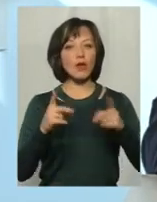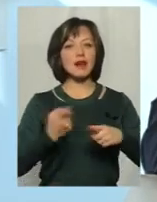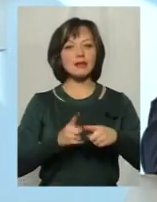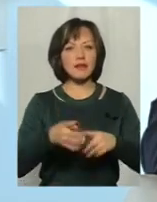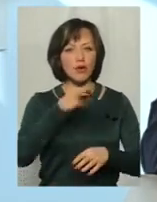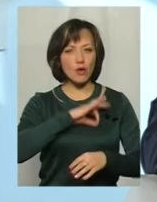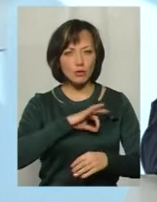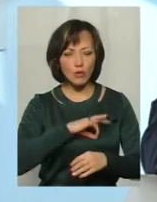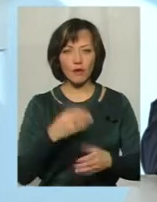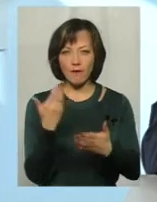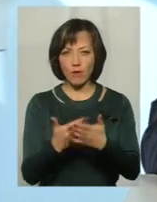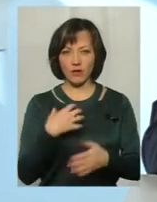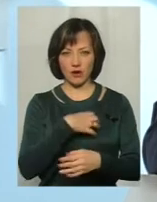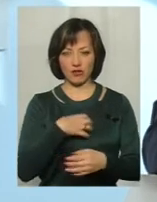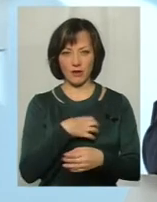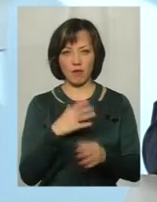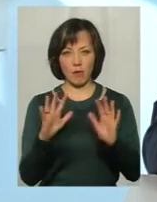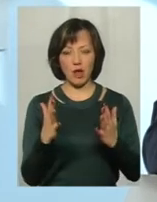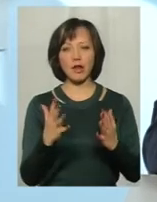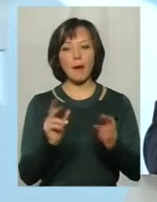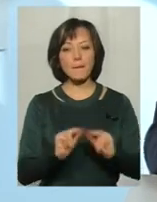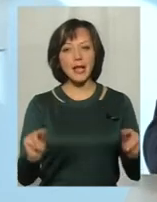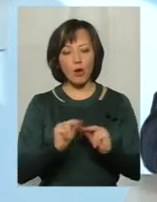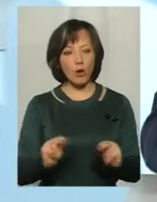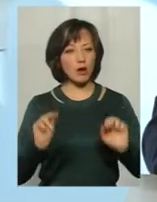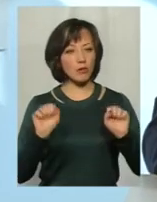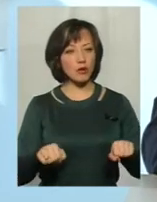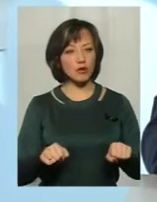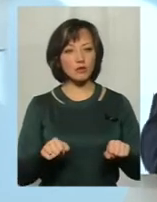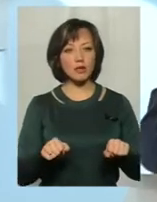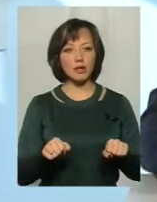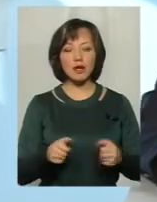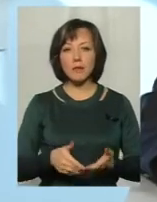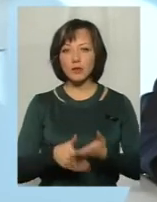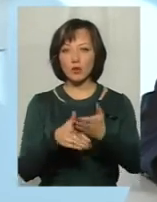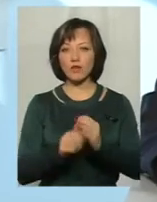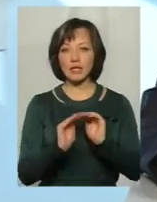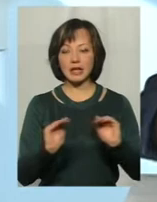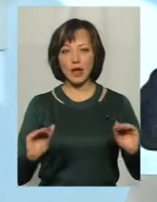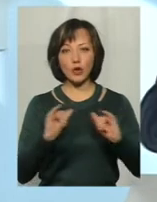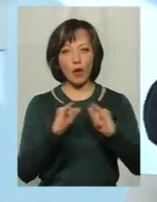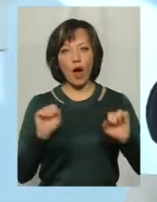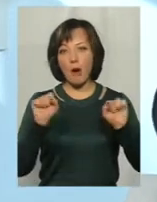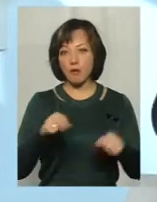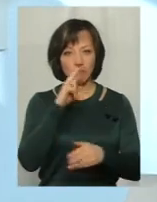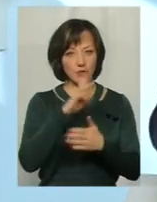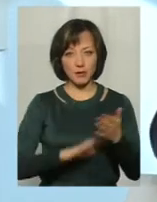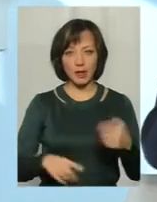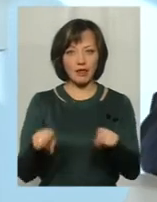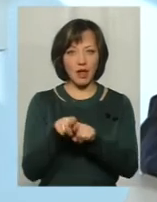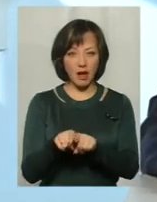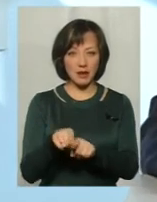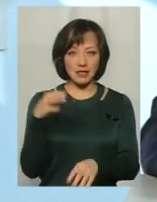все використовувати? Ось це важливо. І тут якраз педагоги, ми можемо підштовхувати дітей до розвитку, а можемо, вибачте, їх на слові так